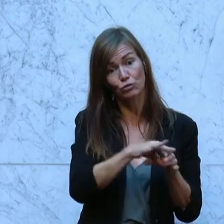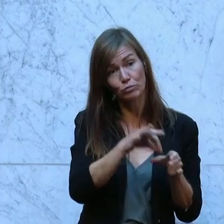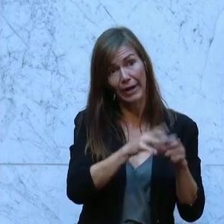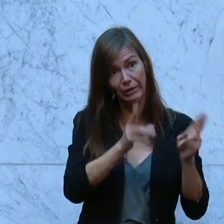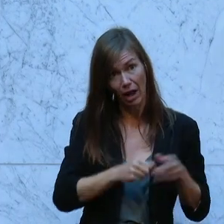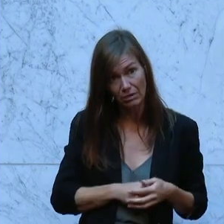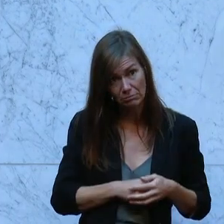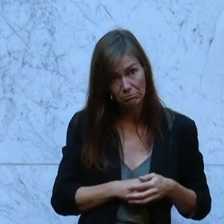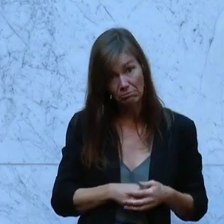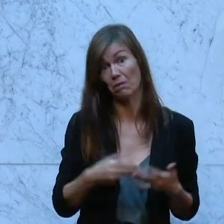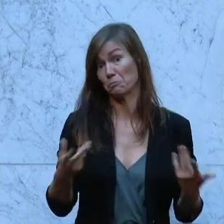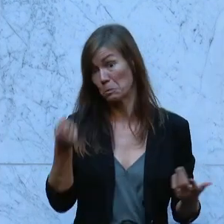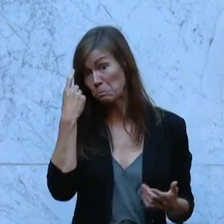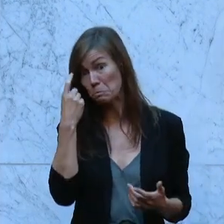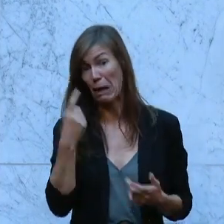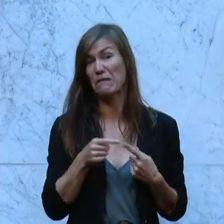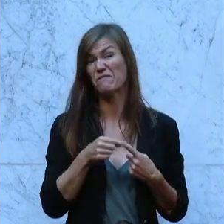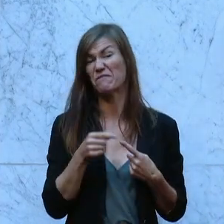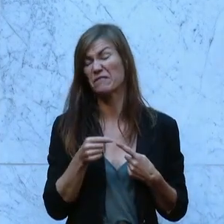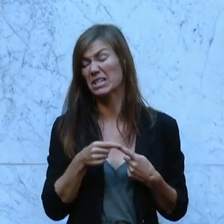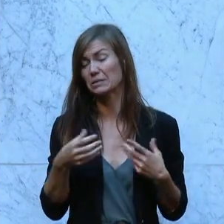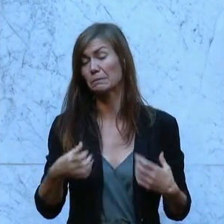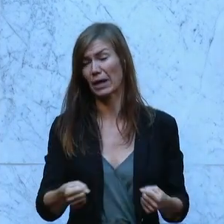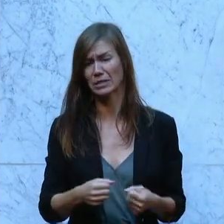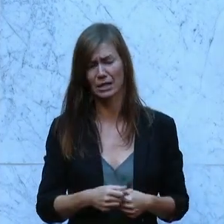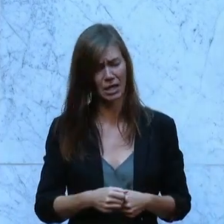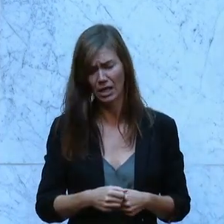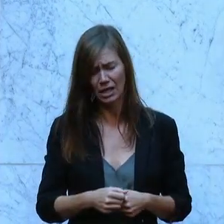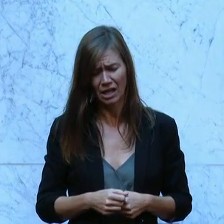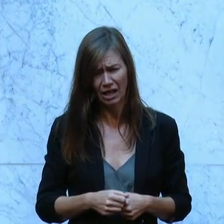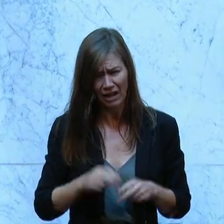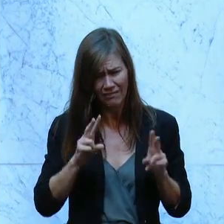Tropfen auf den heißen Stein diffamieren, frage ich mich schon, wie abgehoben sind Sie eigentlich?